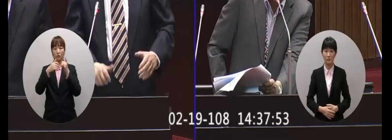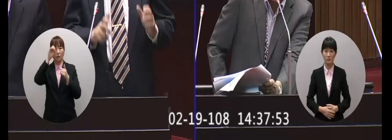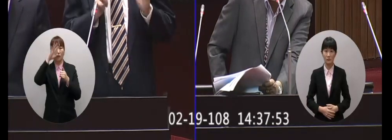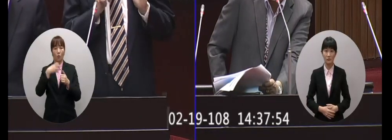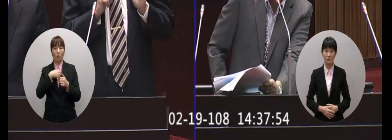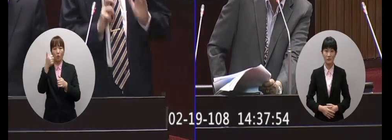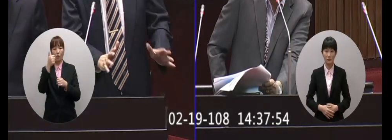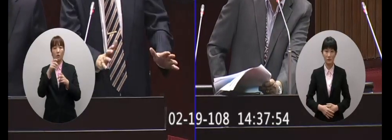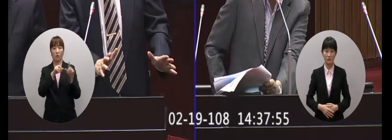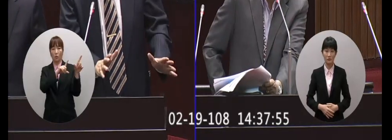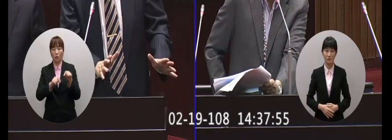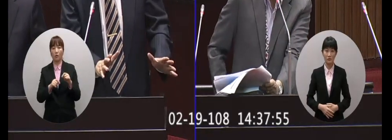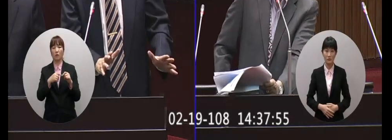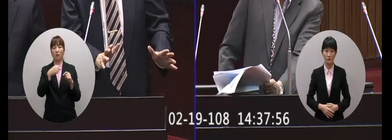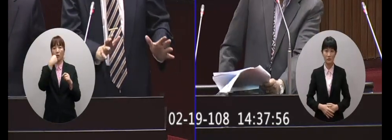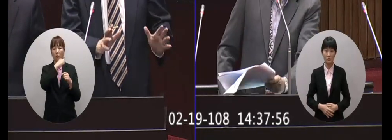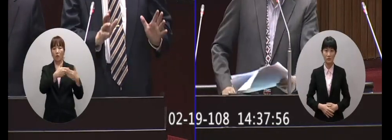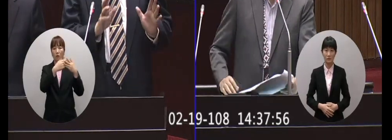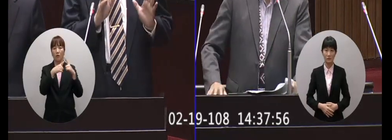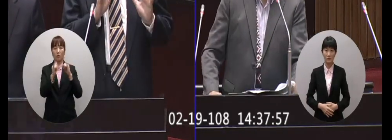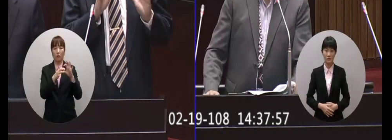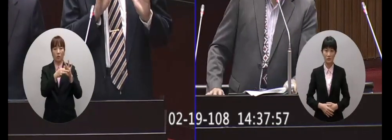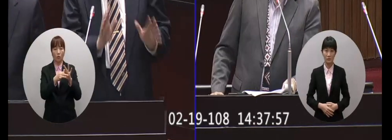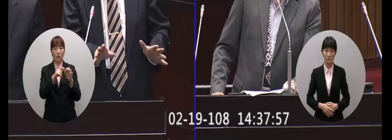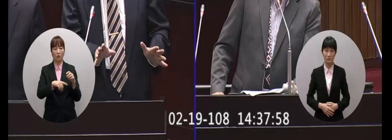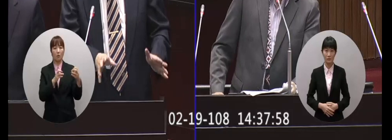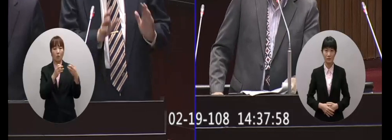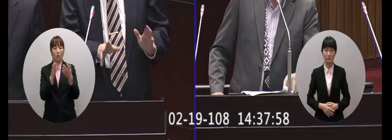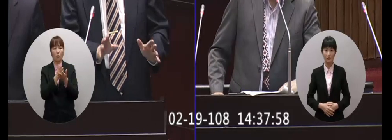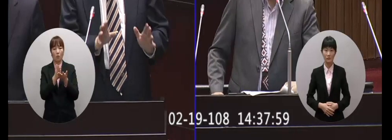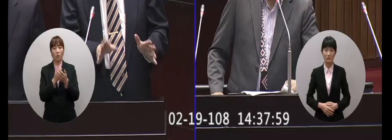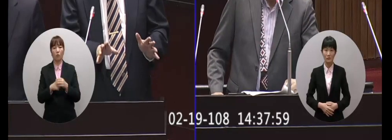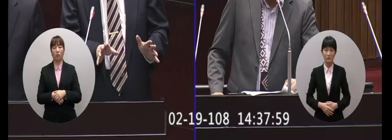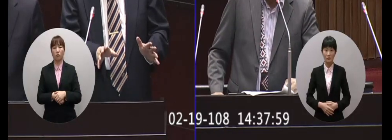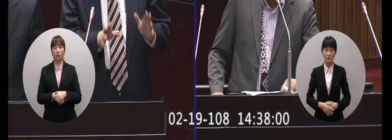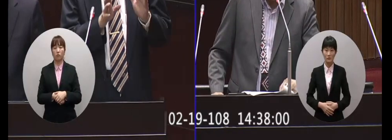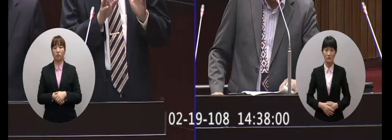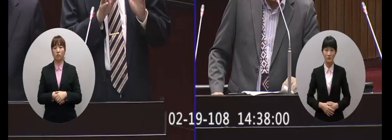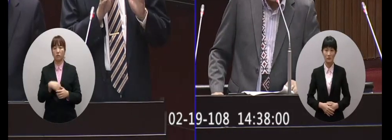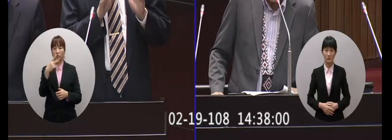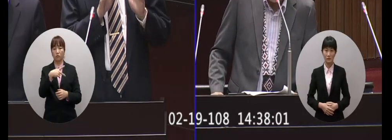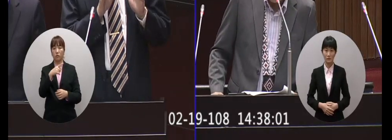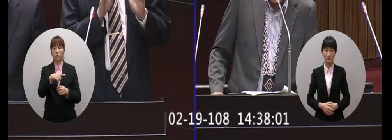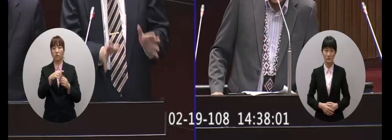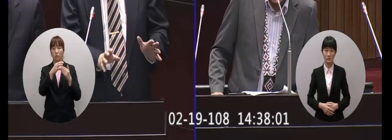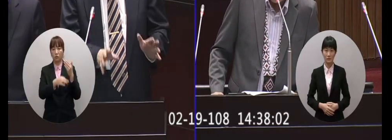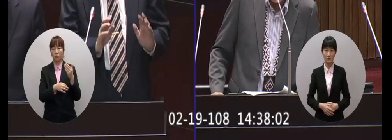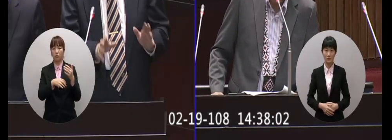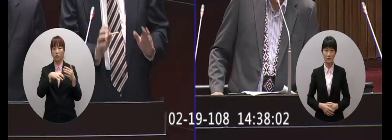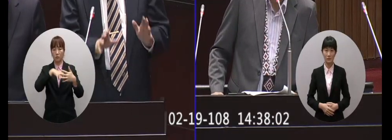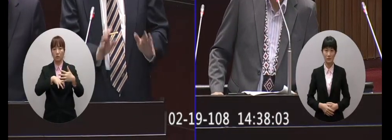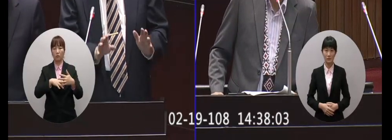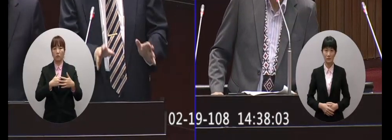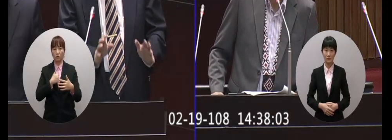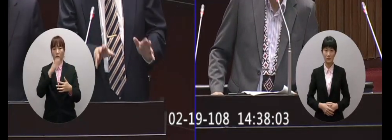吳敦利他說要根據兩岸人民關係條例去進行兩岸和平協議的談判嘛而且而且兩岸人民關係條例裡面